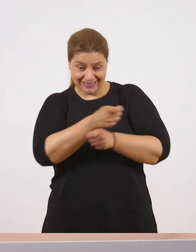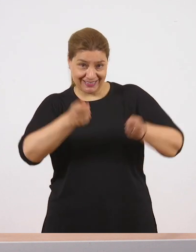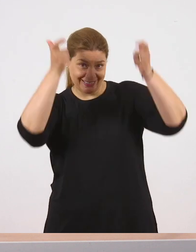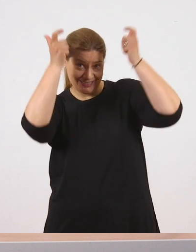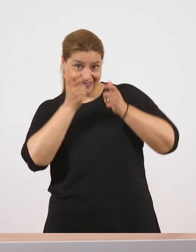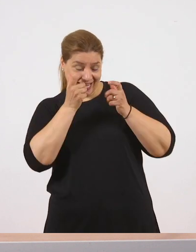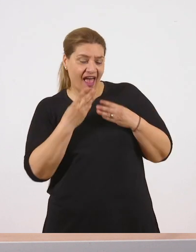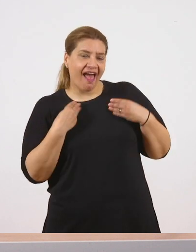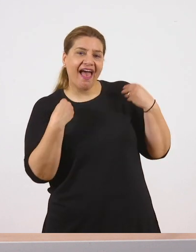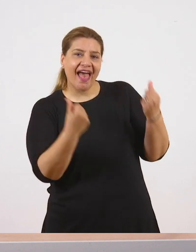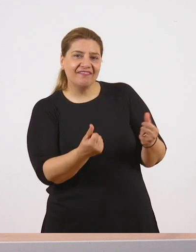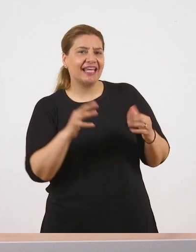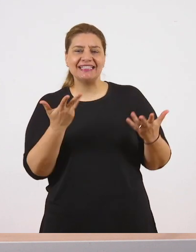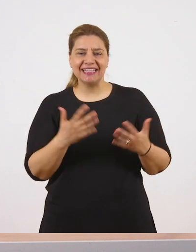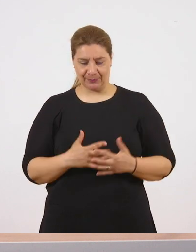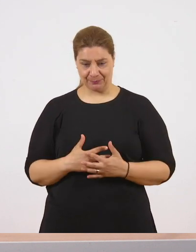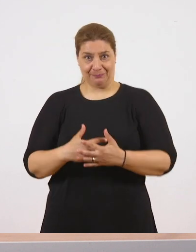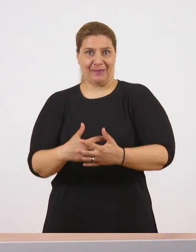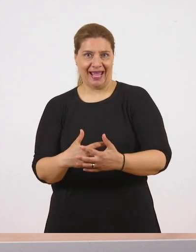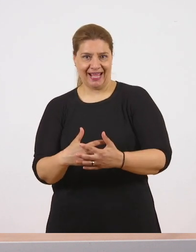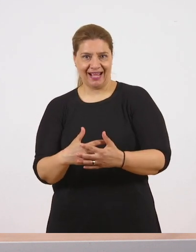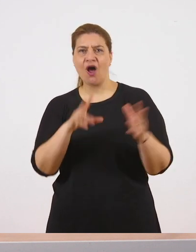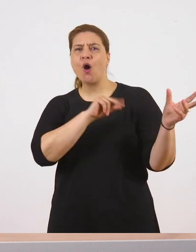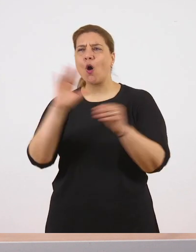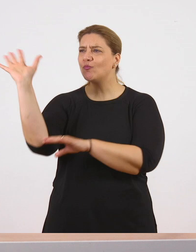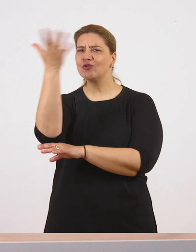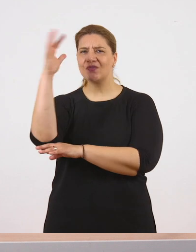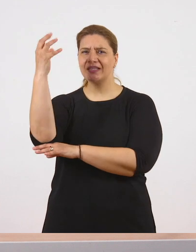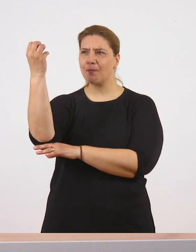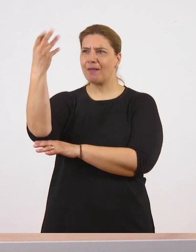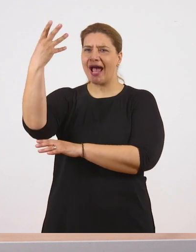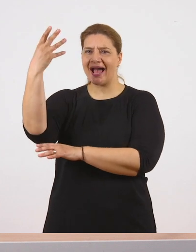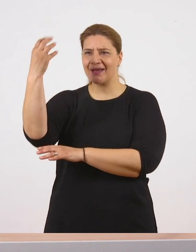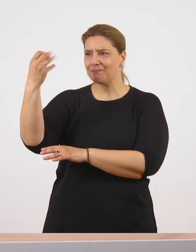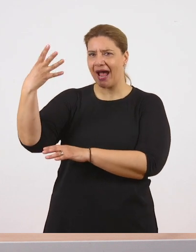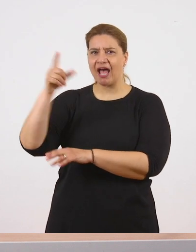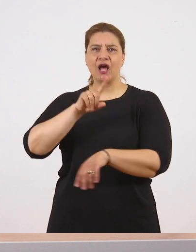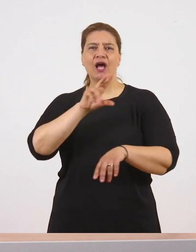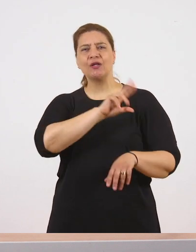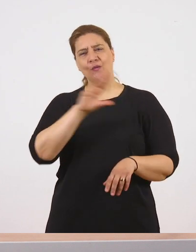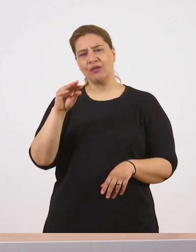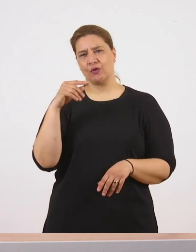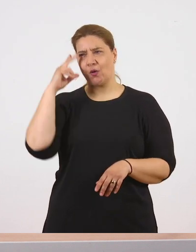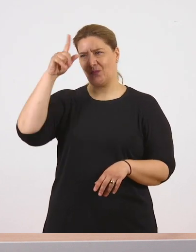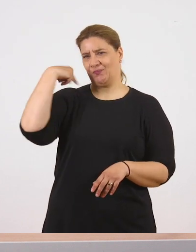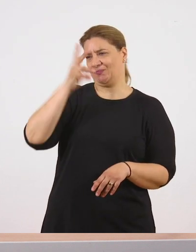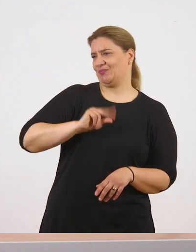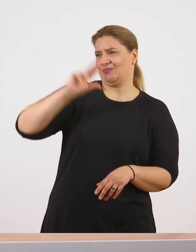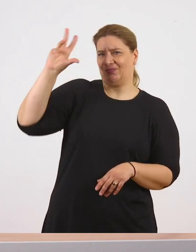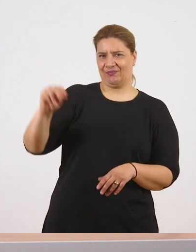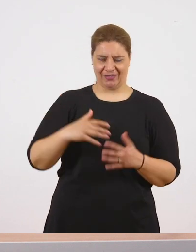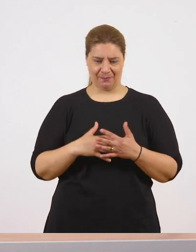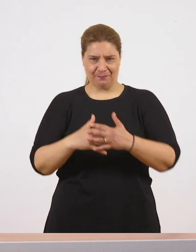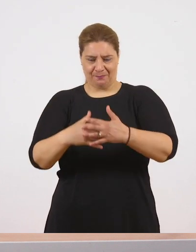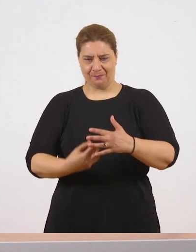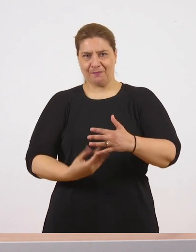ευχήθηκε καρπών κοιλίας, όπως τα δέντρα βγάζουν το καρπό. Έτσι και εδώ μεταφορικά ο καρπός της κοιλιάς της μαμάς είναι